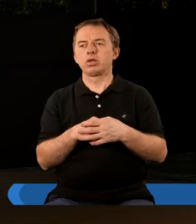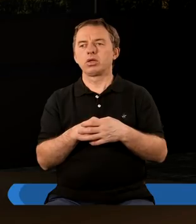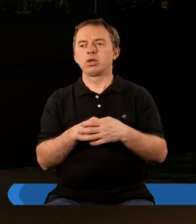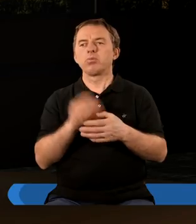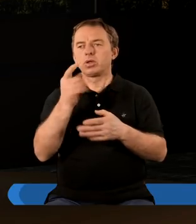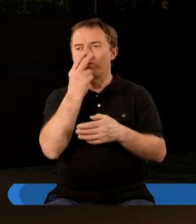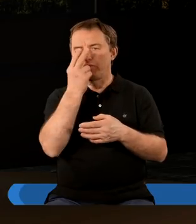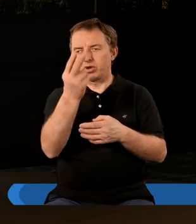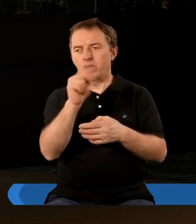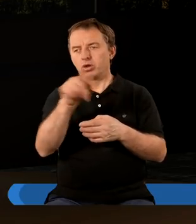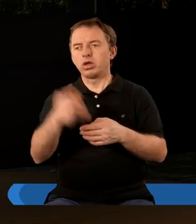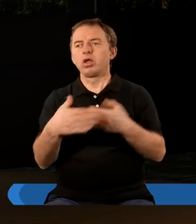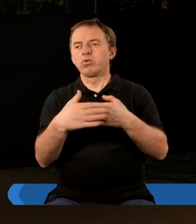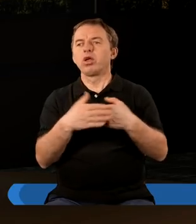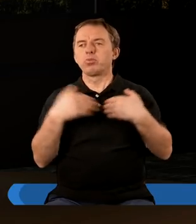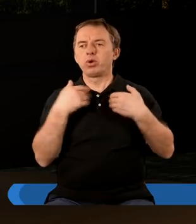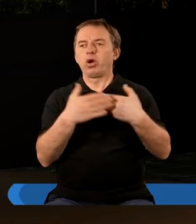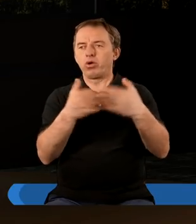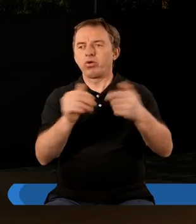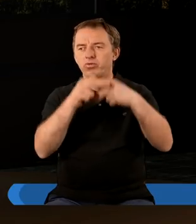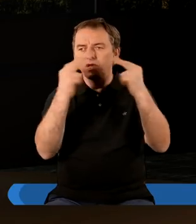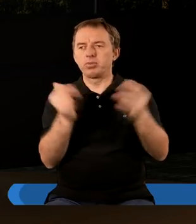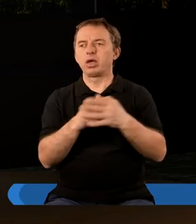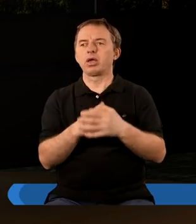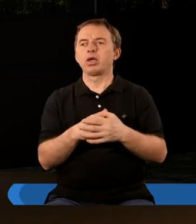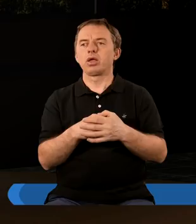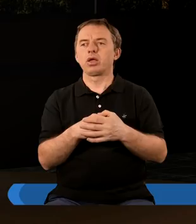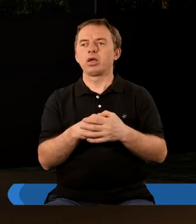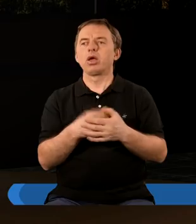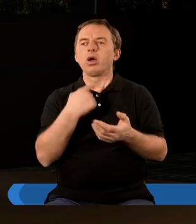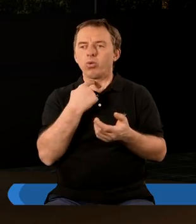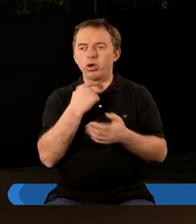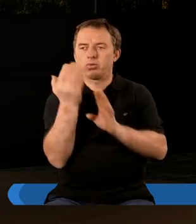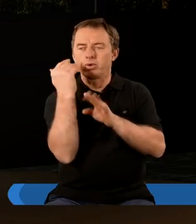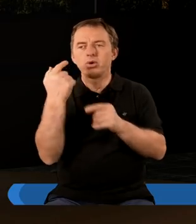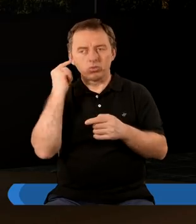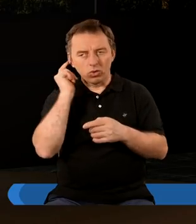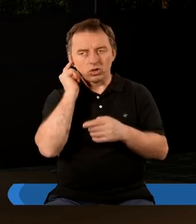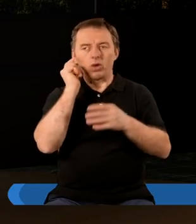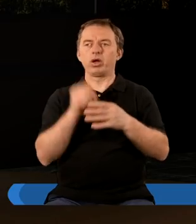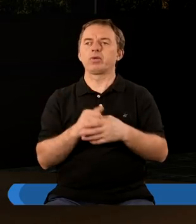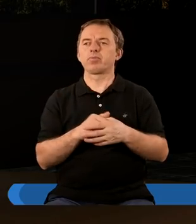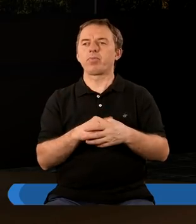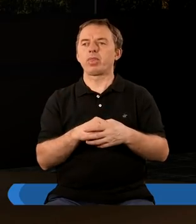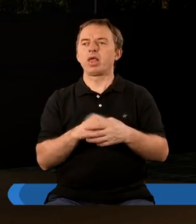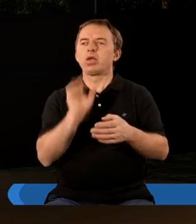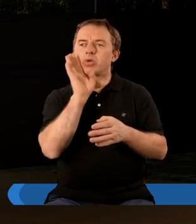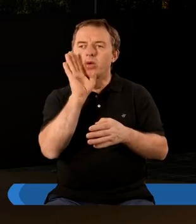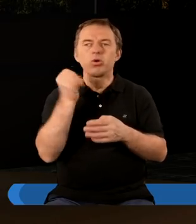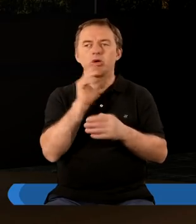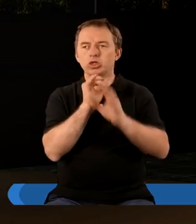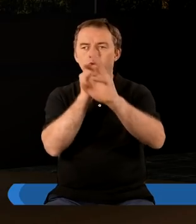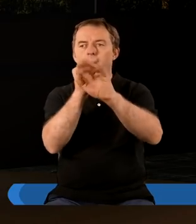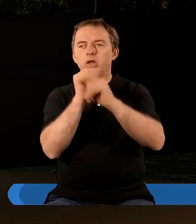Potem widziałem, a oto drzwi były otwarte w niebie i głos poprzedni, który słyszałem, jakby